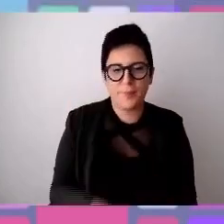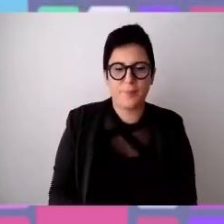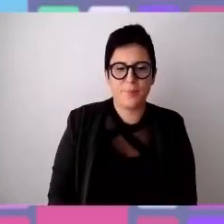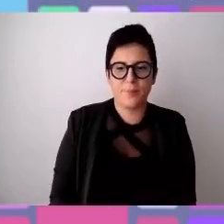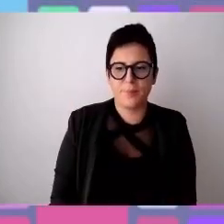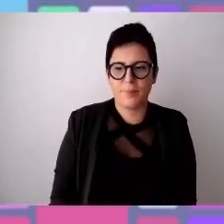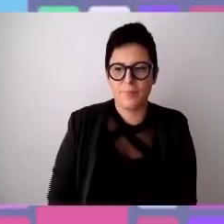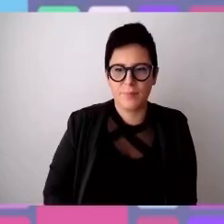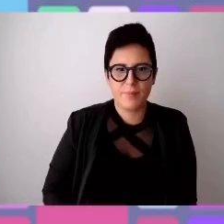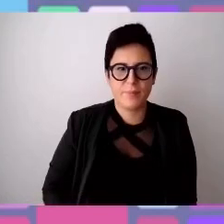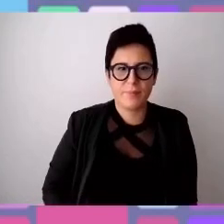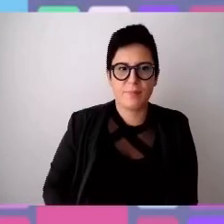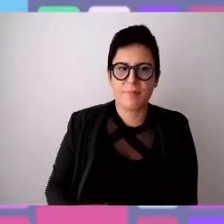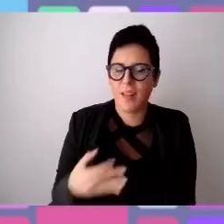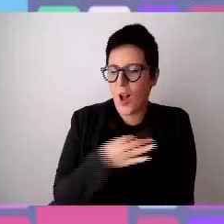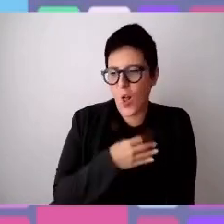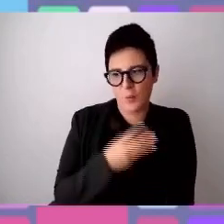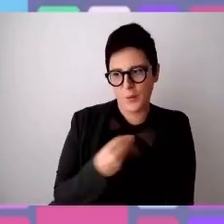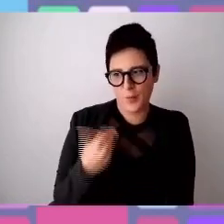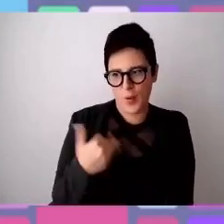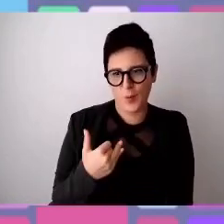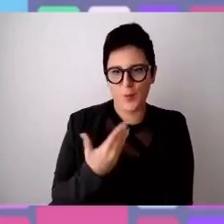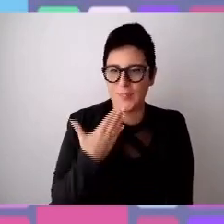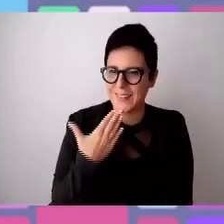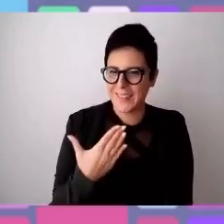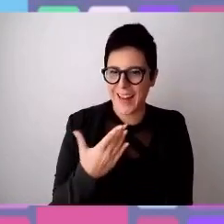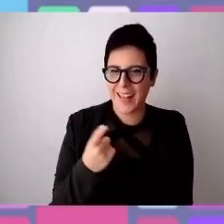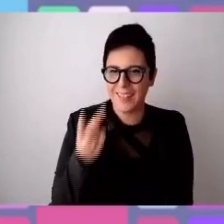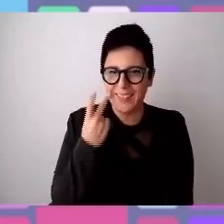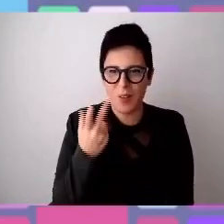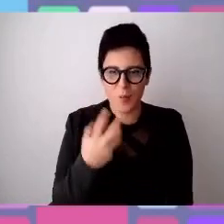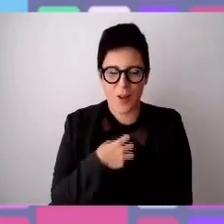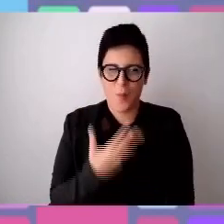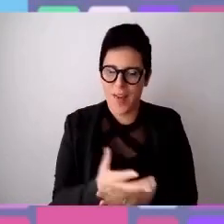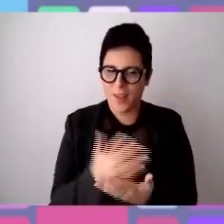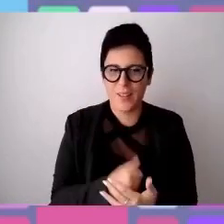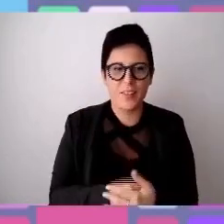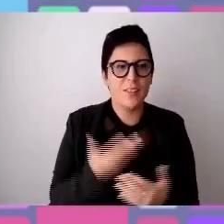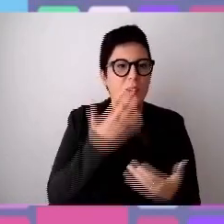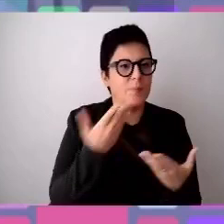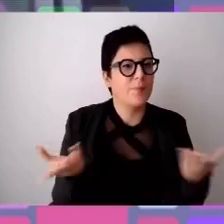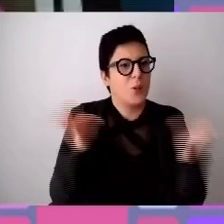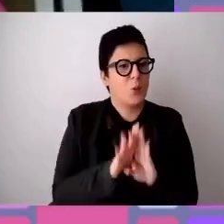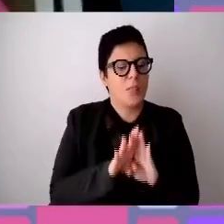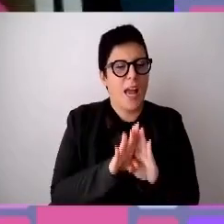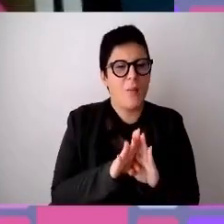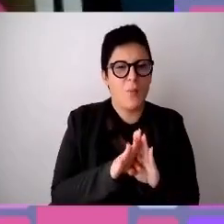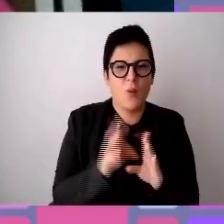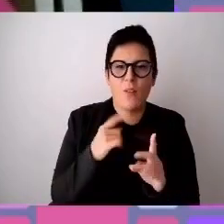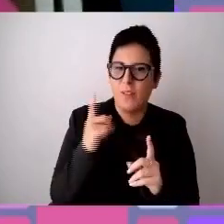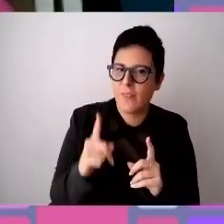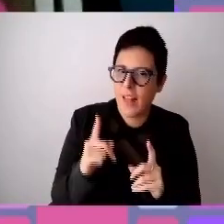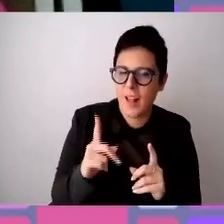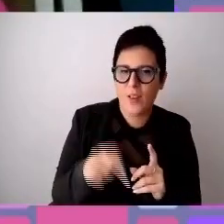colpito molto anche da come ce l'hai raccontata questa storia grazie noi chiudiamo anzi chiude Marilena